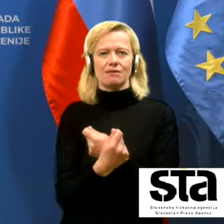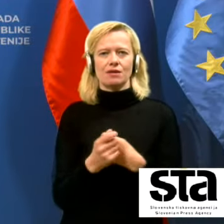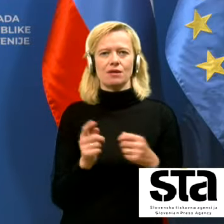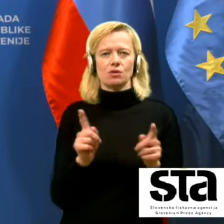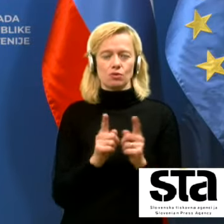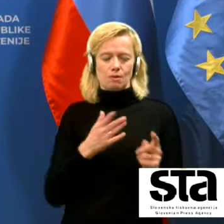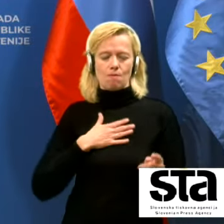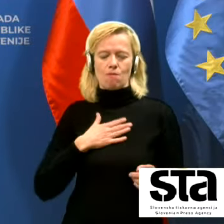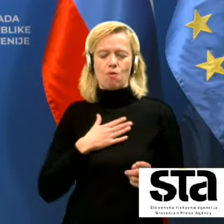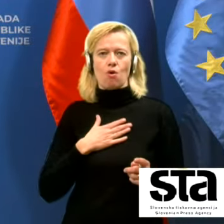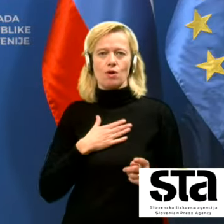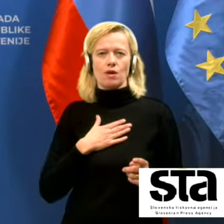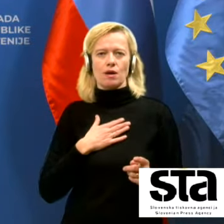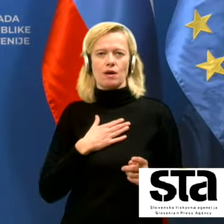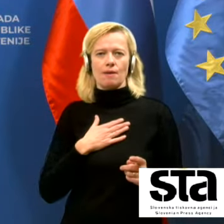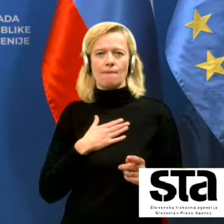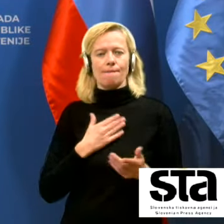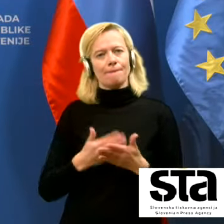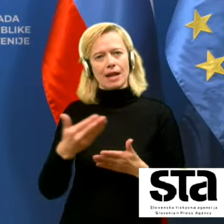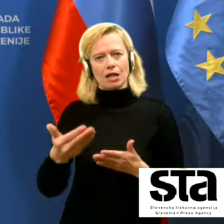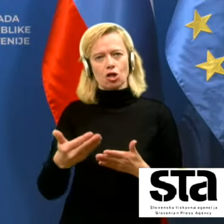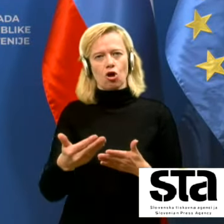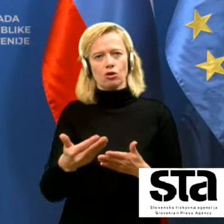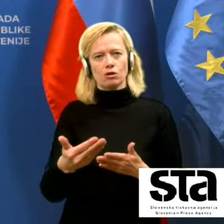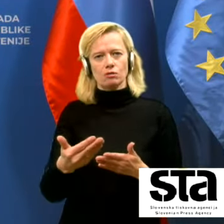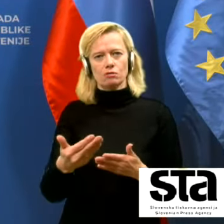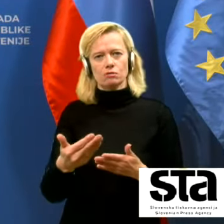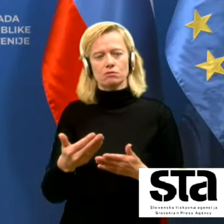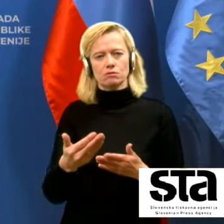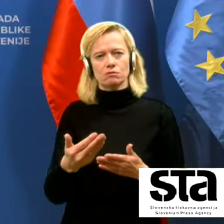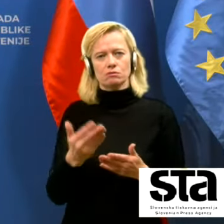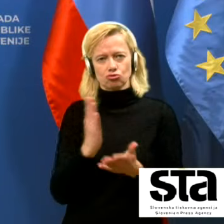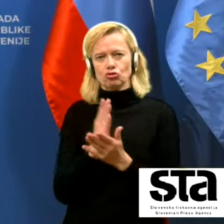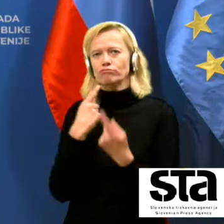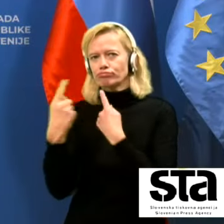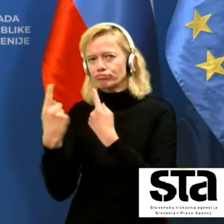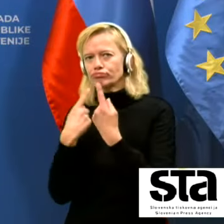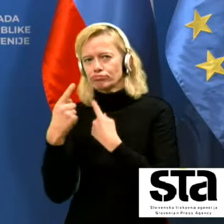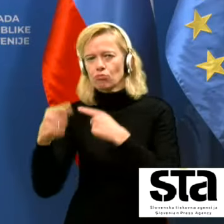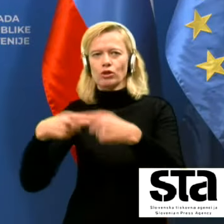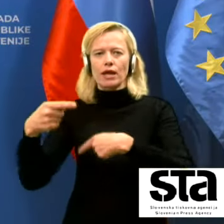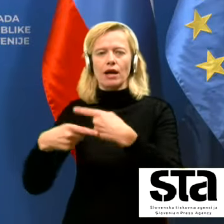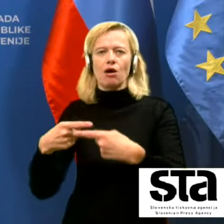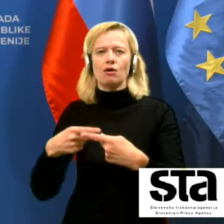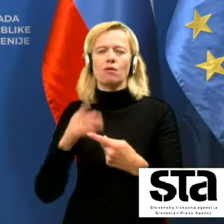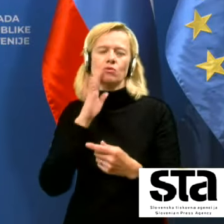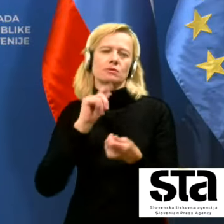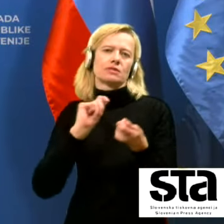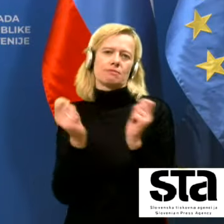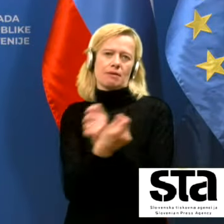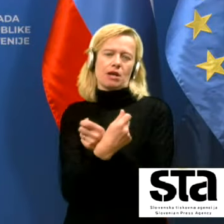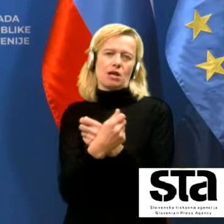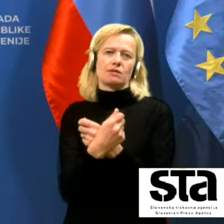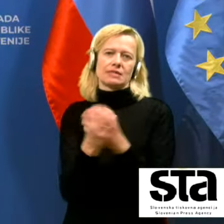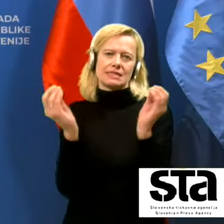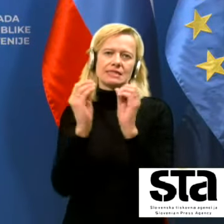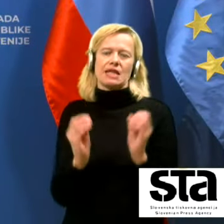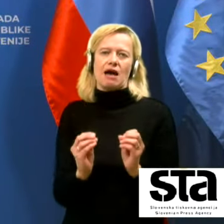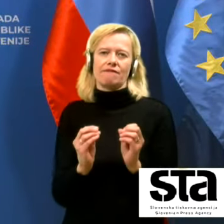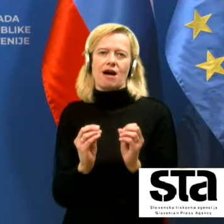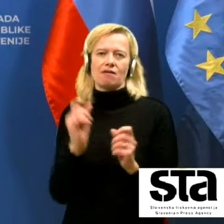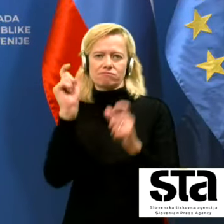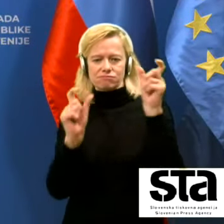predlog dogovori potekajo, da se spremeni sestava strokovne skupine